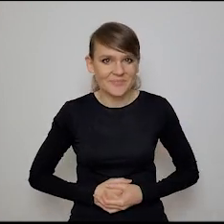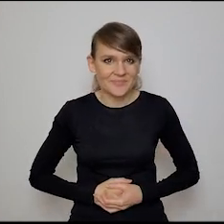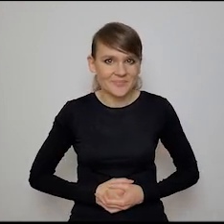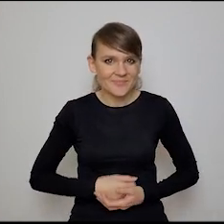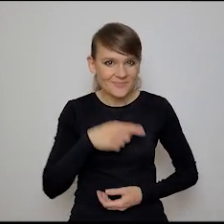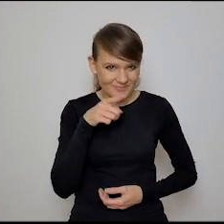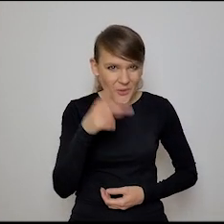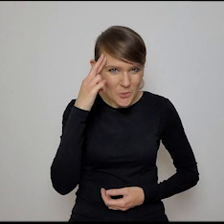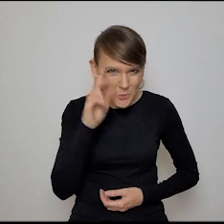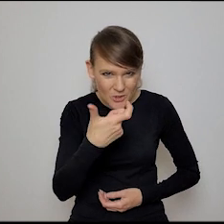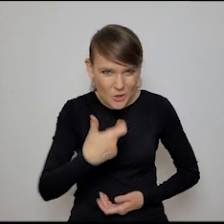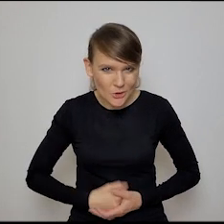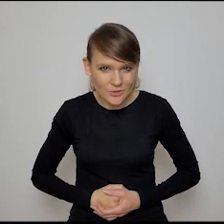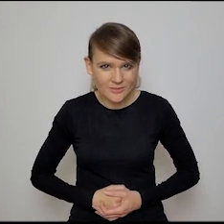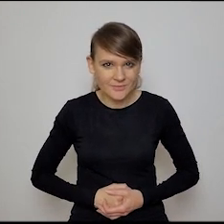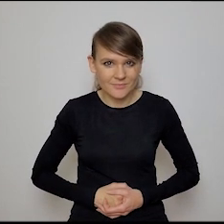Rozumiesz coś z tego?